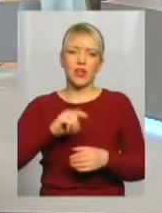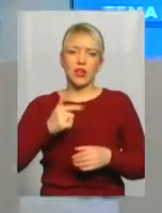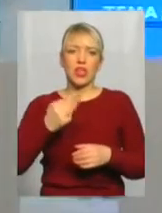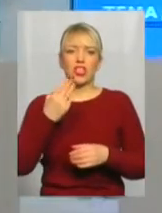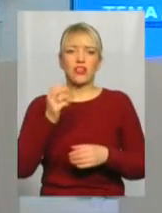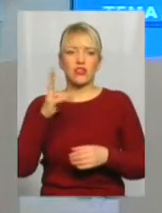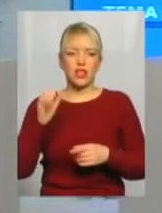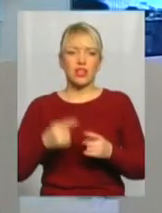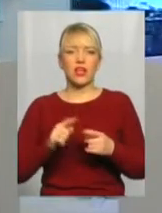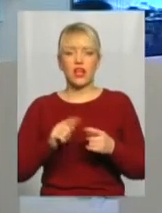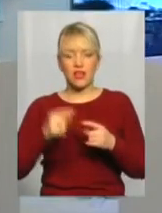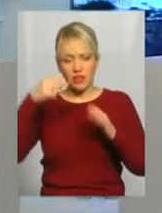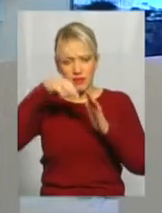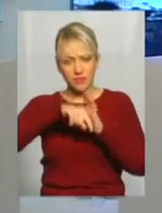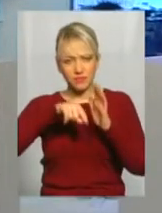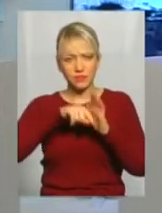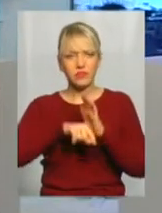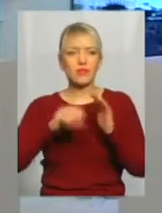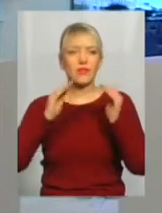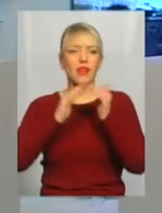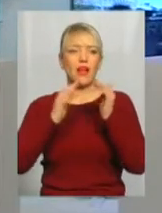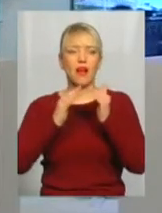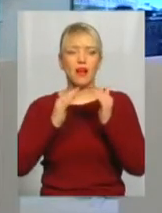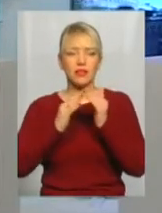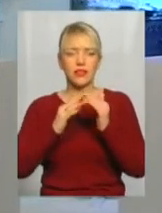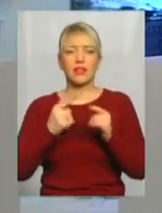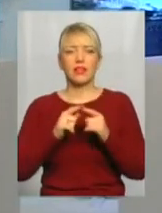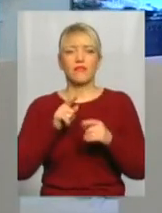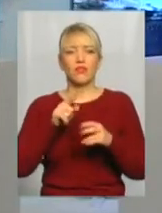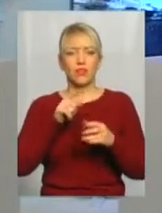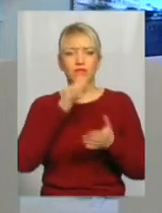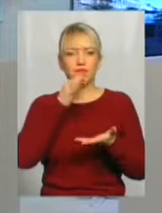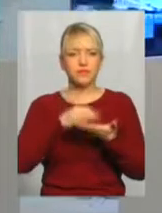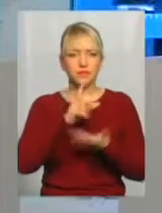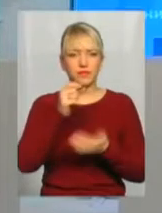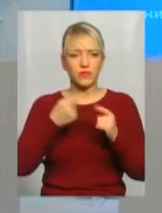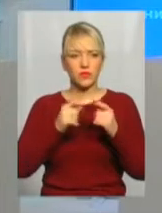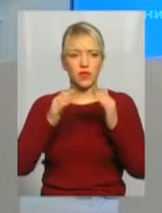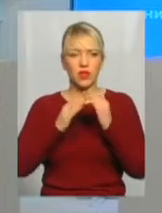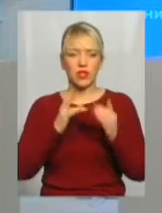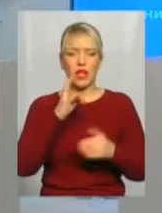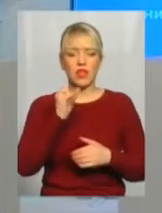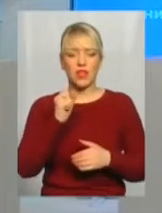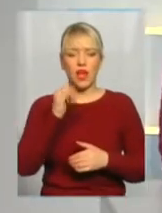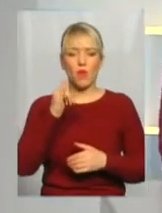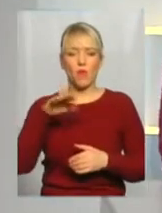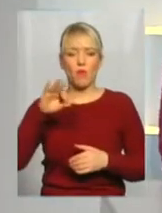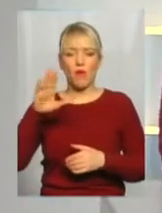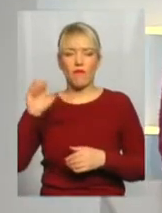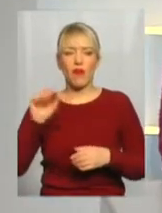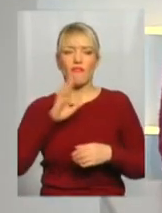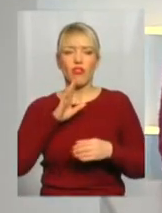хатою Шевченка на Пріорці. Це Надія Григорівна Наумова. Вона нам дає, ну, теж такі